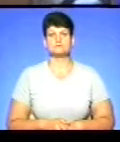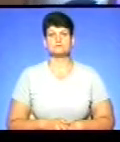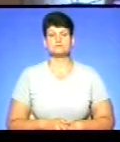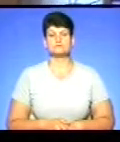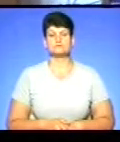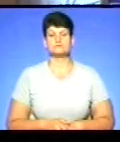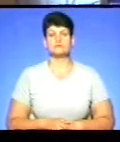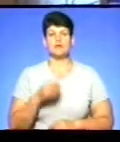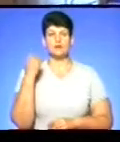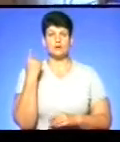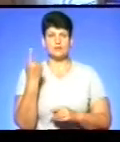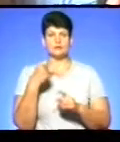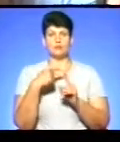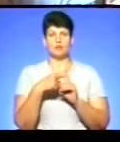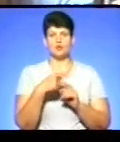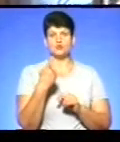Один плюс один.